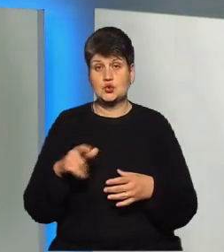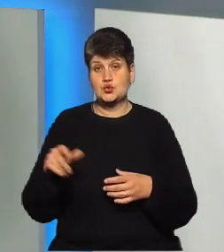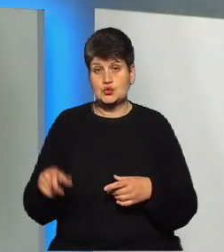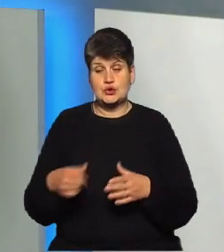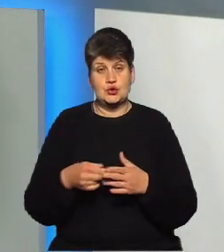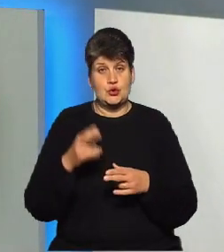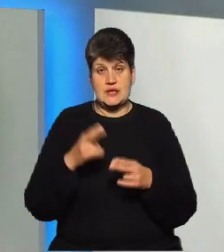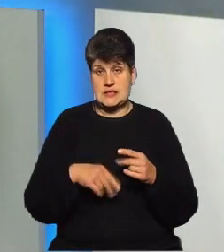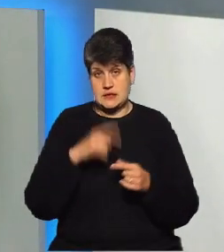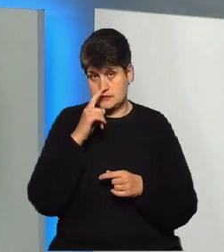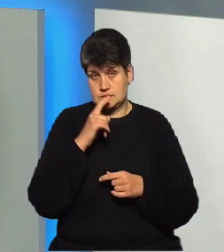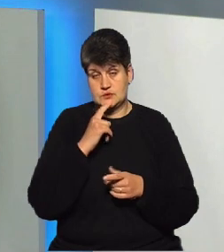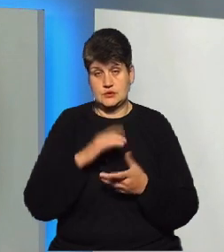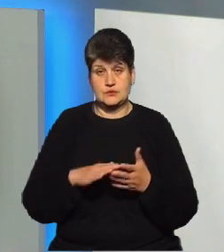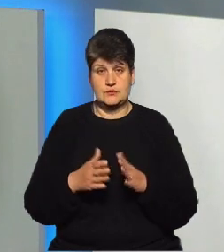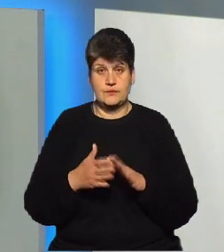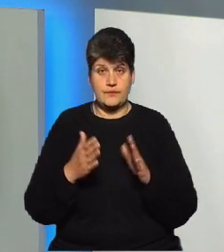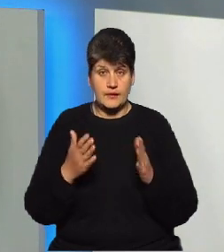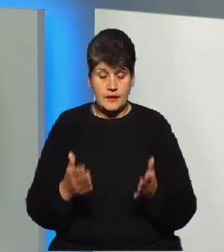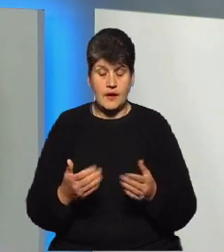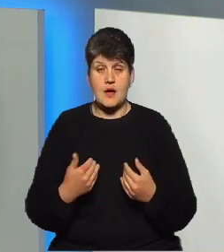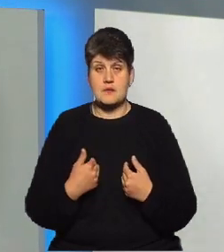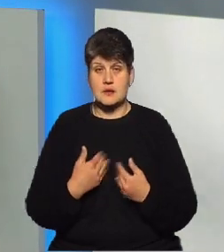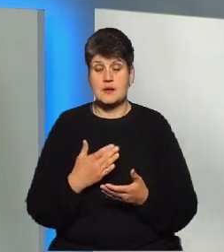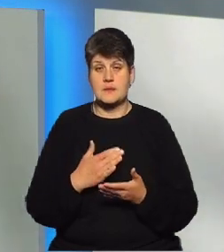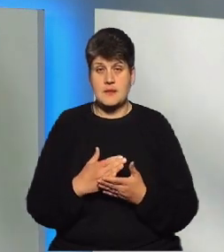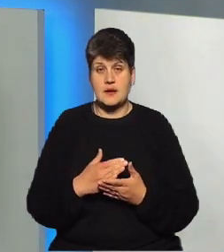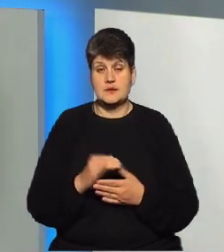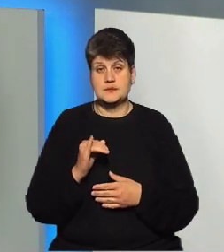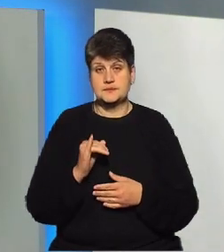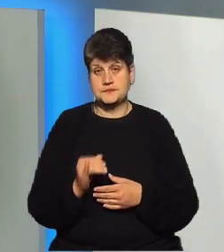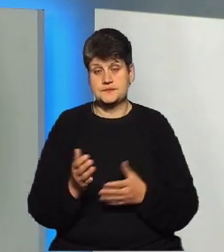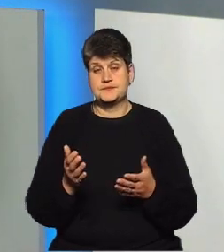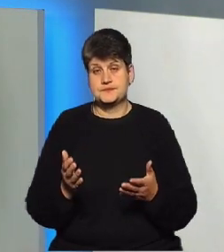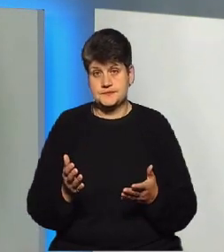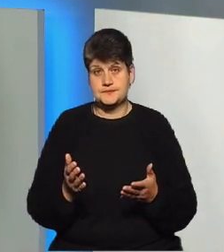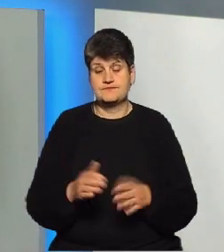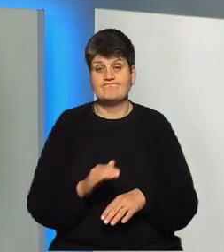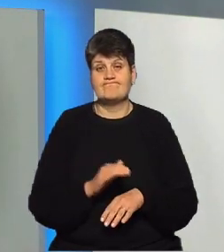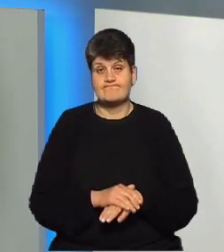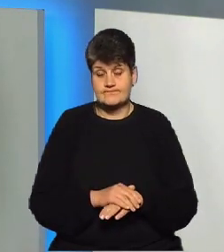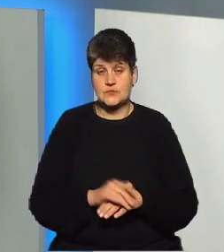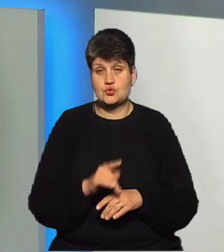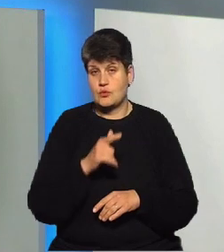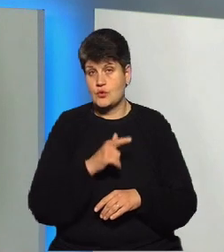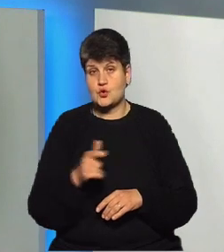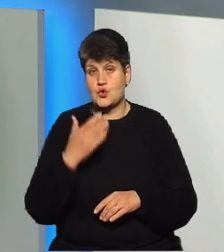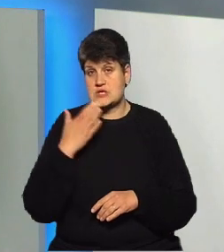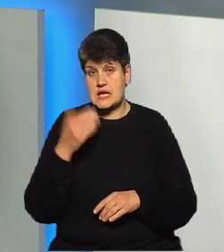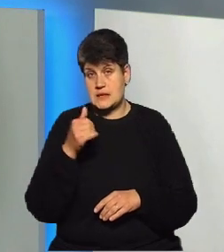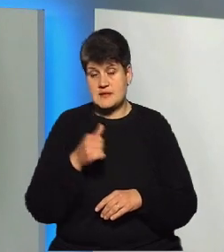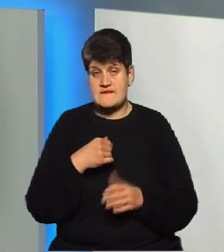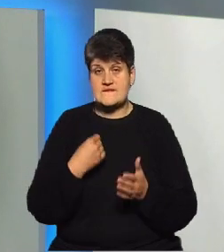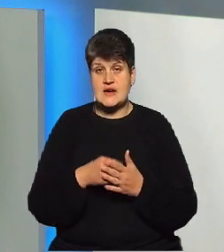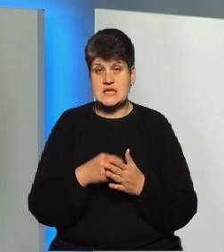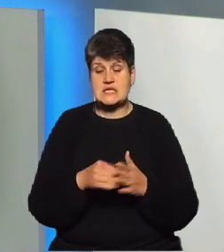ситуацію, але ми маємо неприємний факт, що протягом останніх місяців вартість електроенергії для